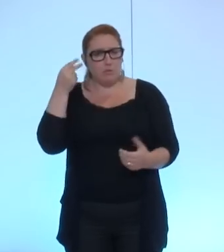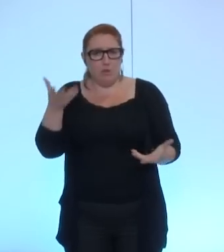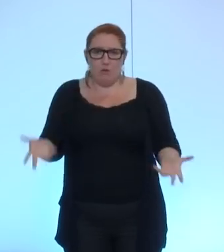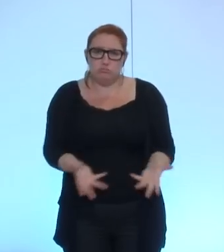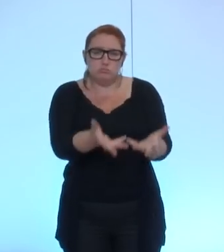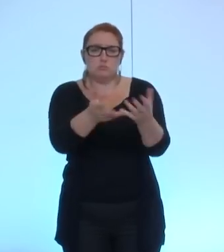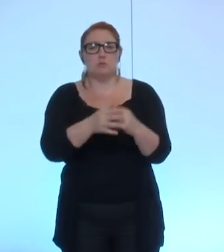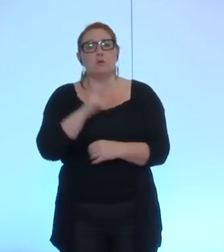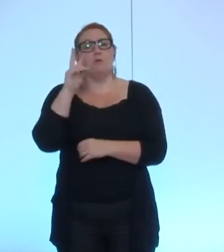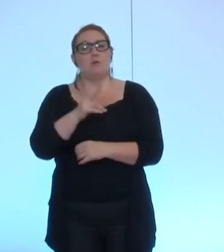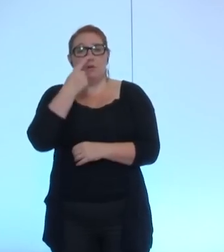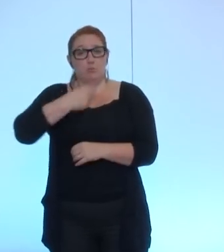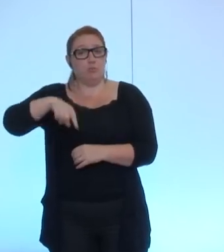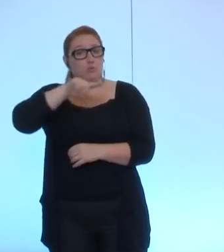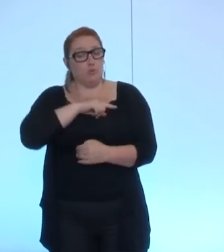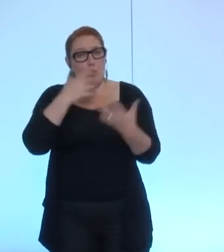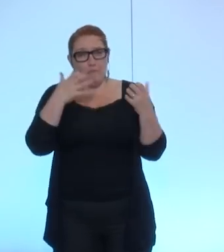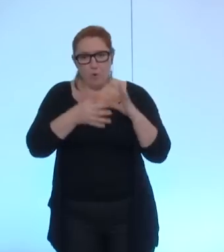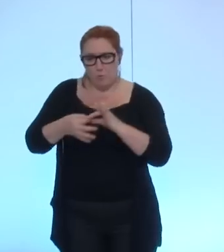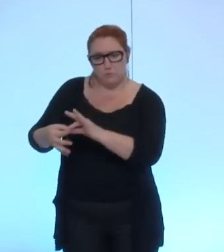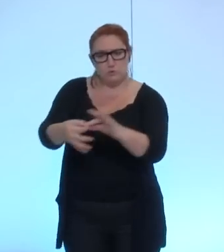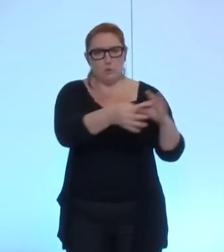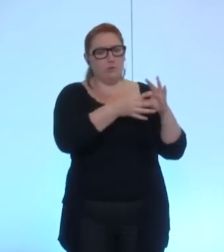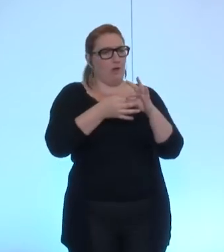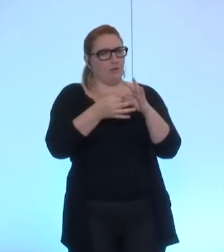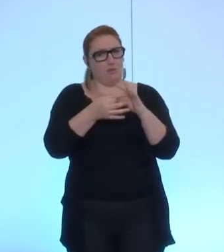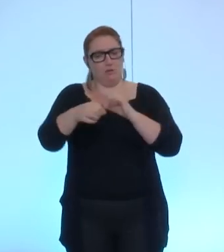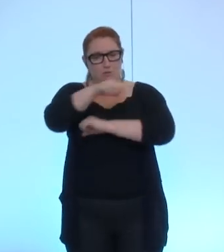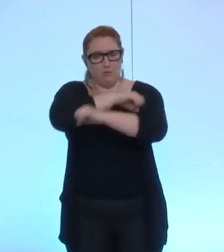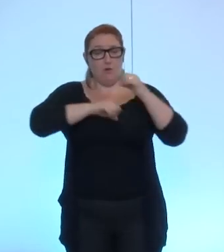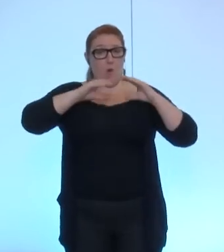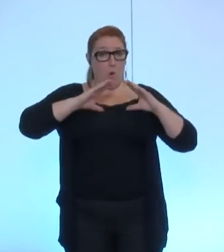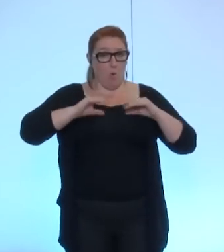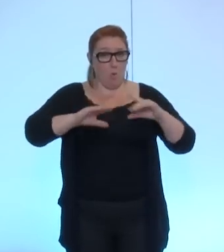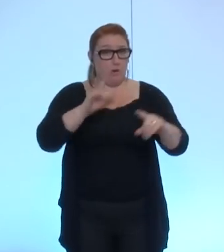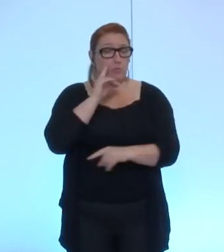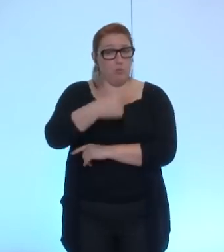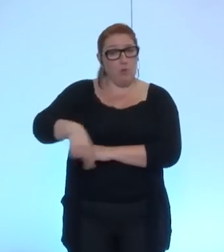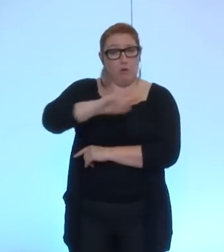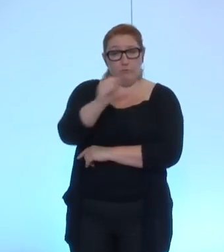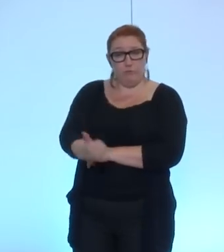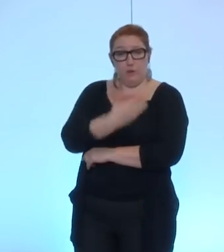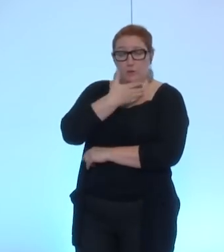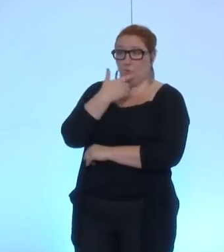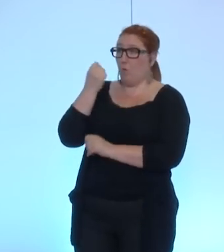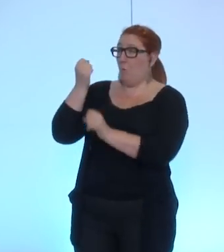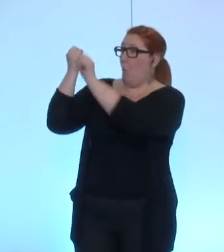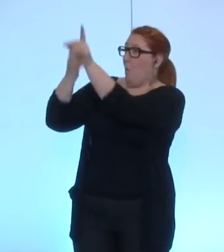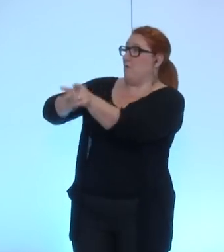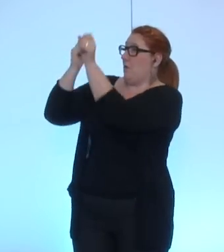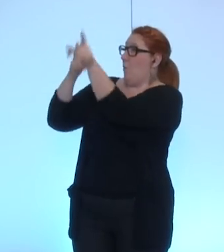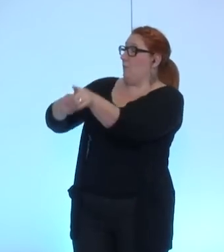manifester concrètement notre solidarité avec les victimes durement éprouvées par un conflit qui a cet été